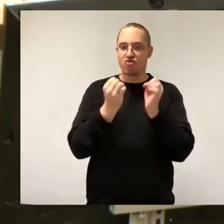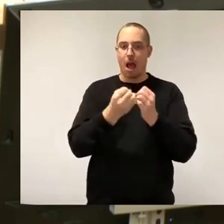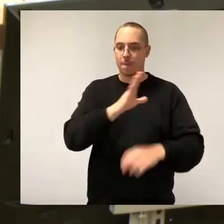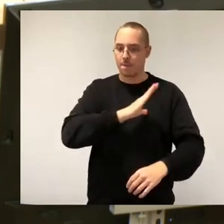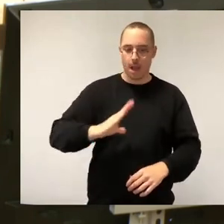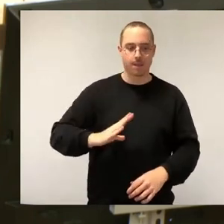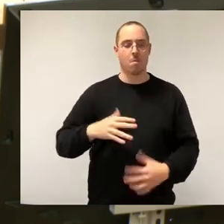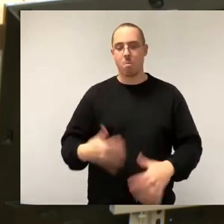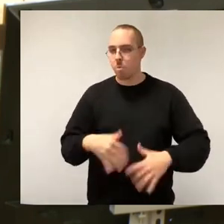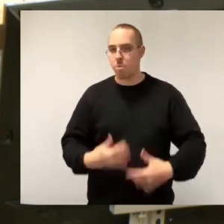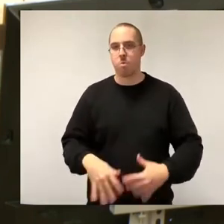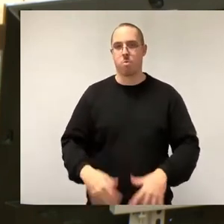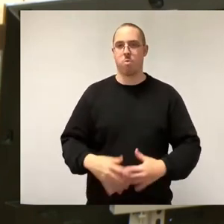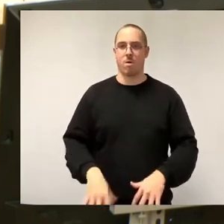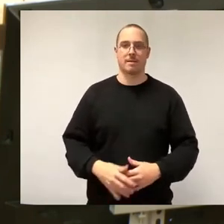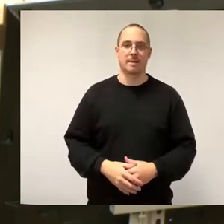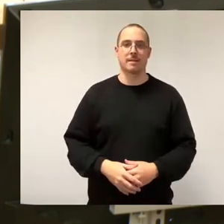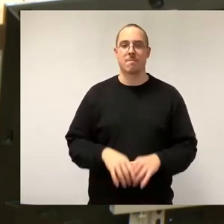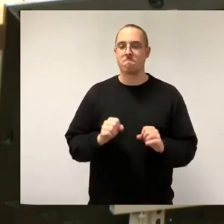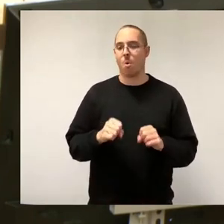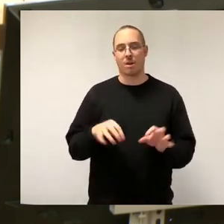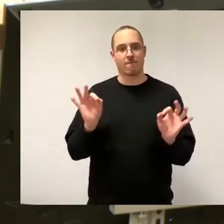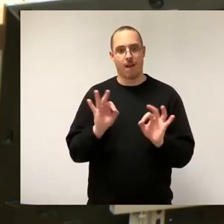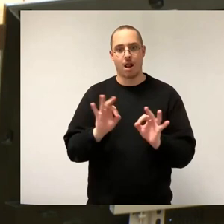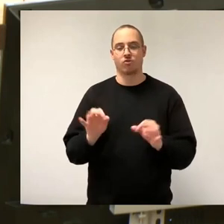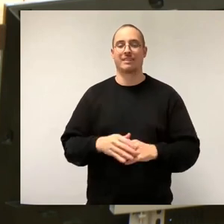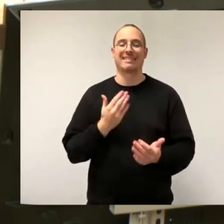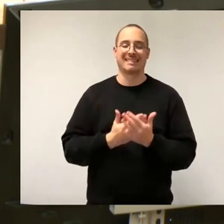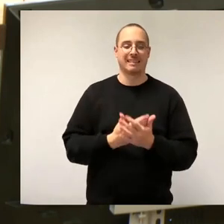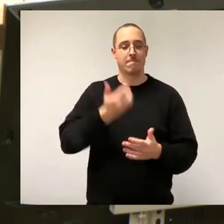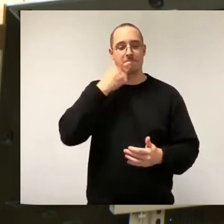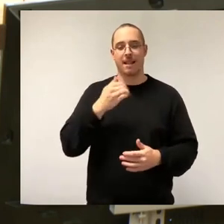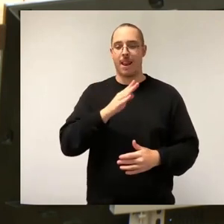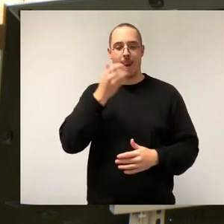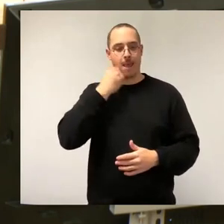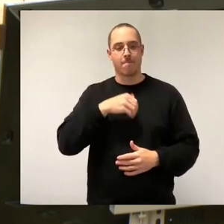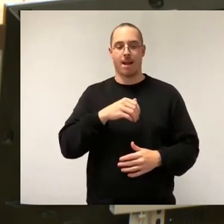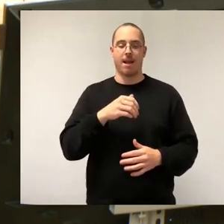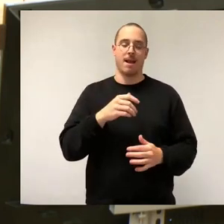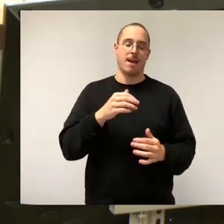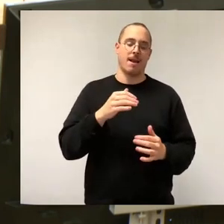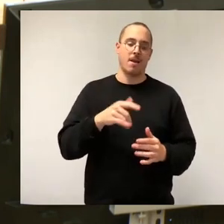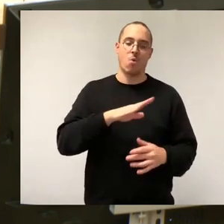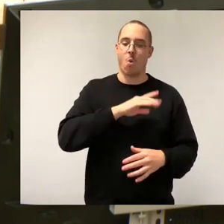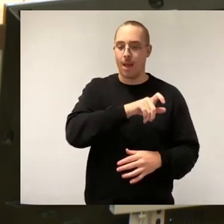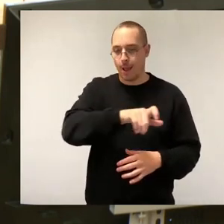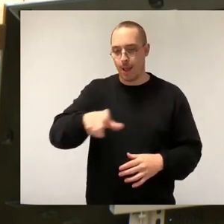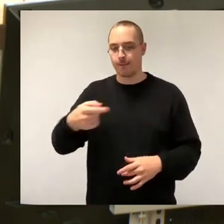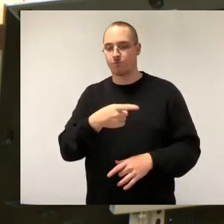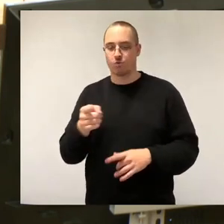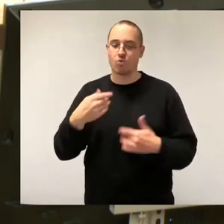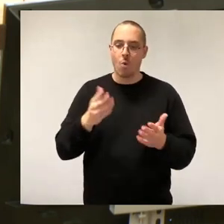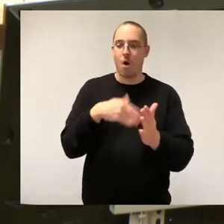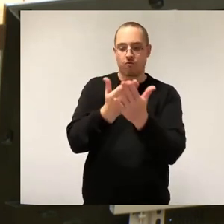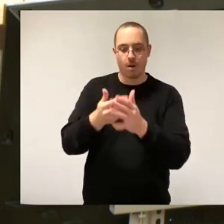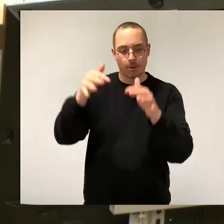geehrte Kolleginnen und Kollegen, lassen Sie uns mit viel Engagement die vor uns liegenden Aufgaben angehen. Auch der Mittelstand und auch die vielen